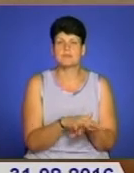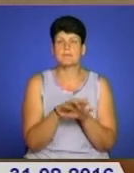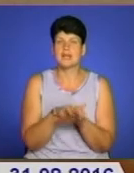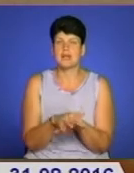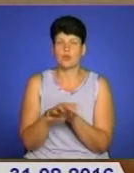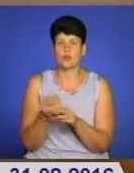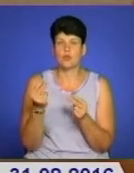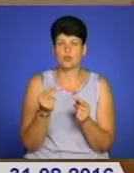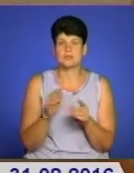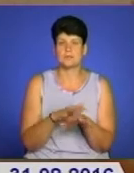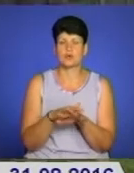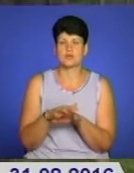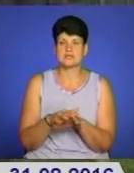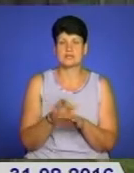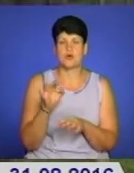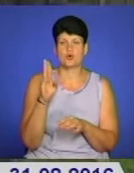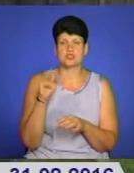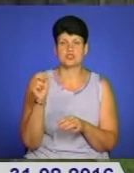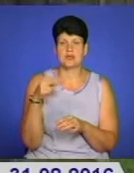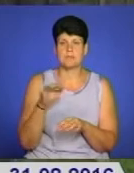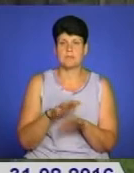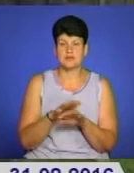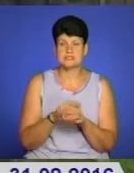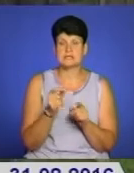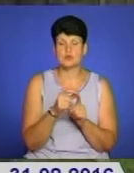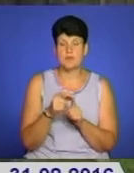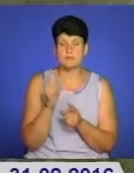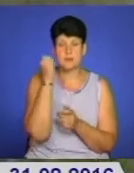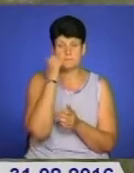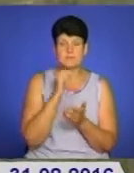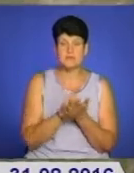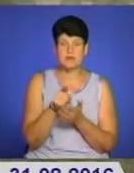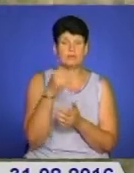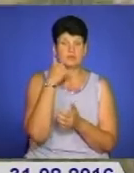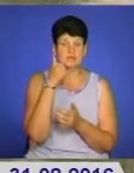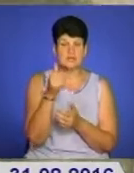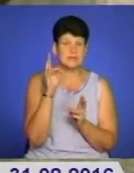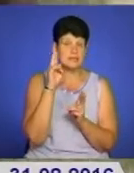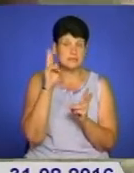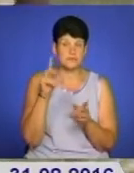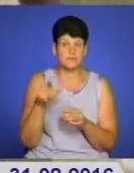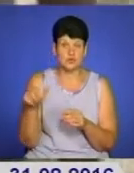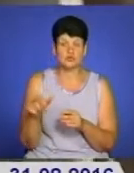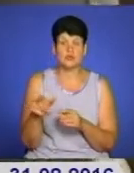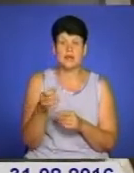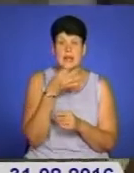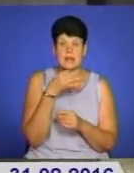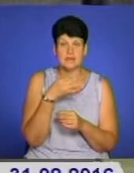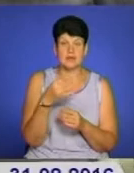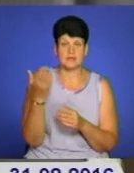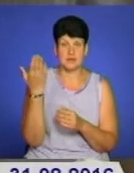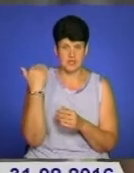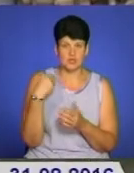прораховувалися через відділення ущадбанку. За словами пенсіонерки, до неї зателефонували незнайомці і повідомили, що ліки, які вона раніше придбала,